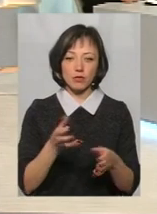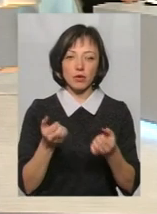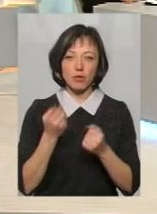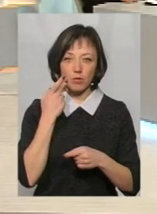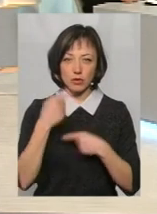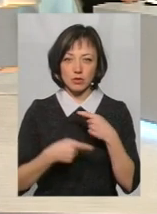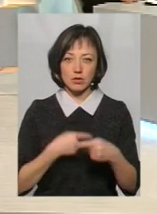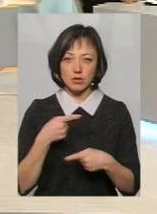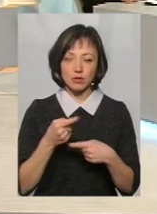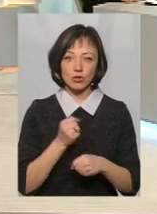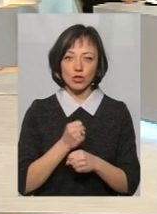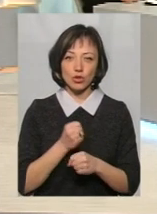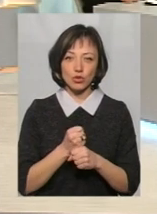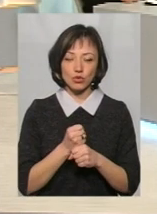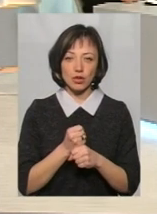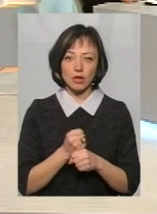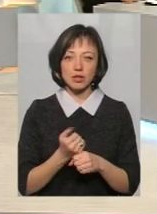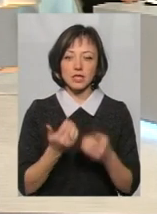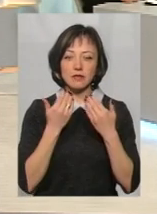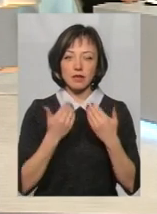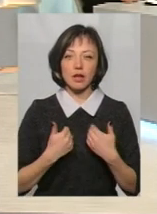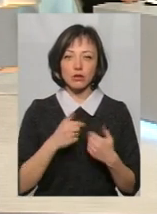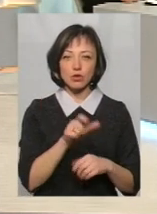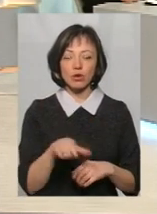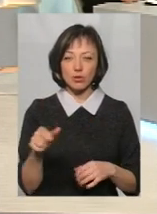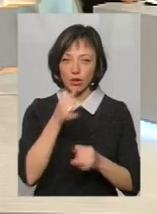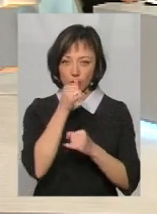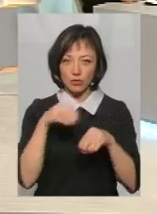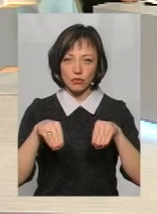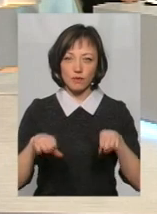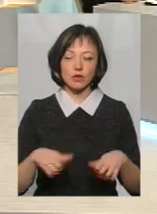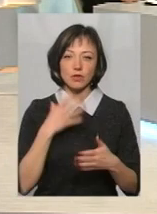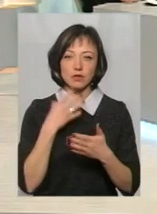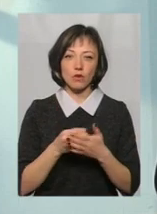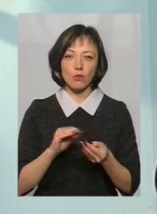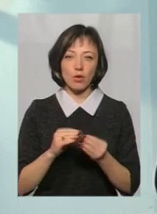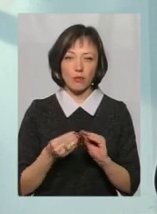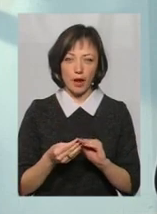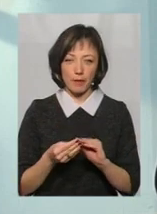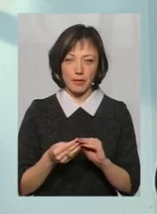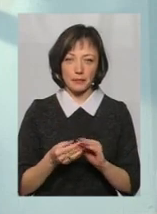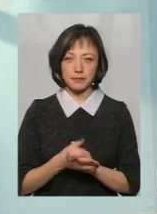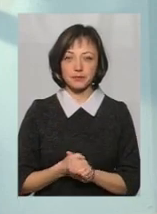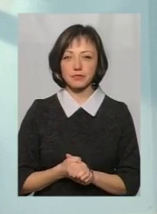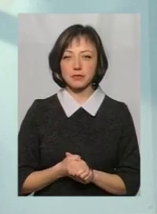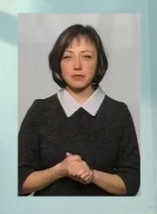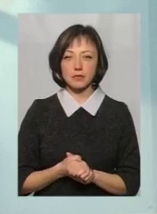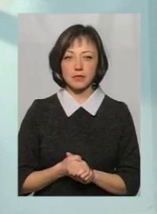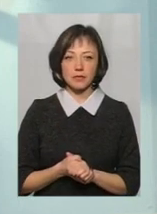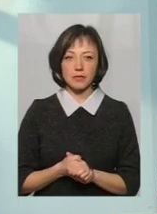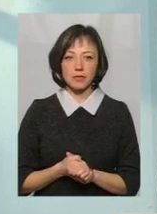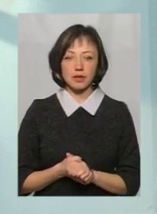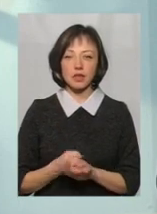постійно діячий. До нас звертаються люди, які можуть вирішити свої проблеми. Шляхом